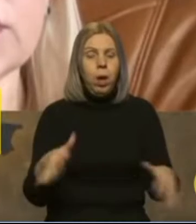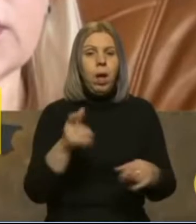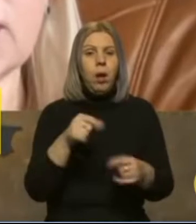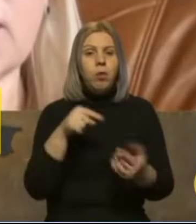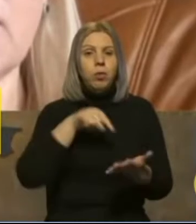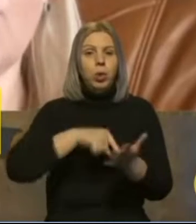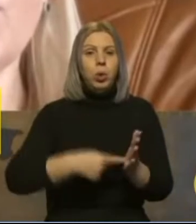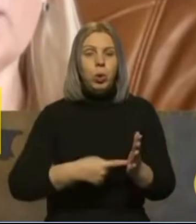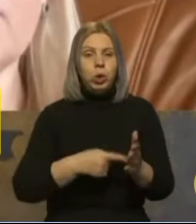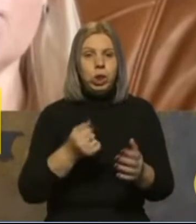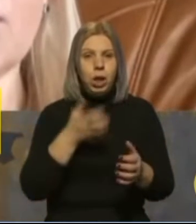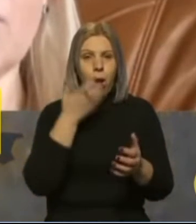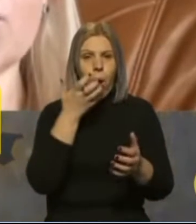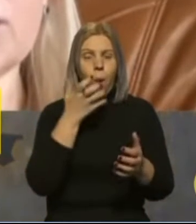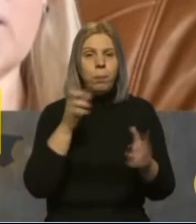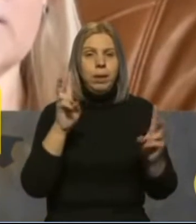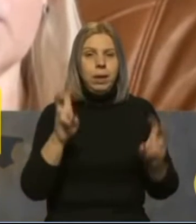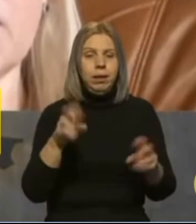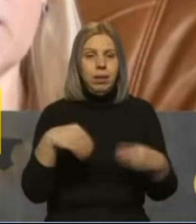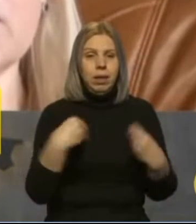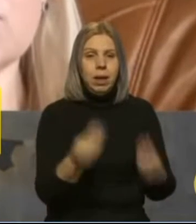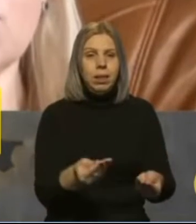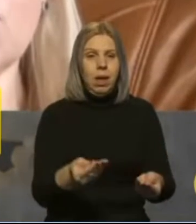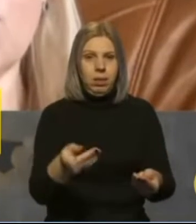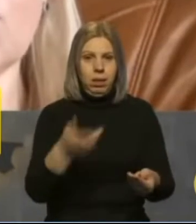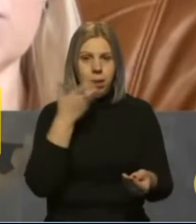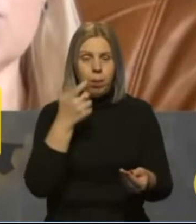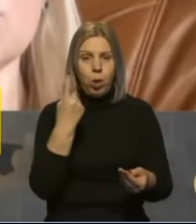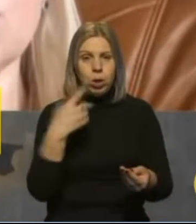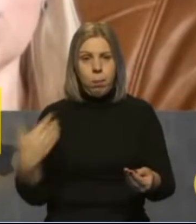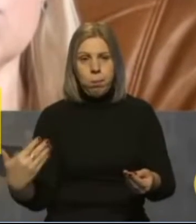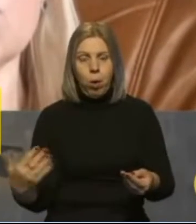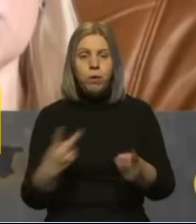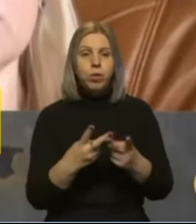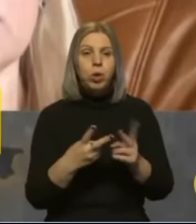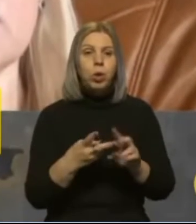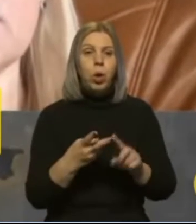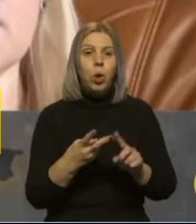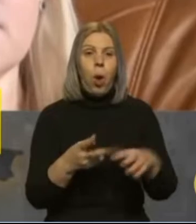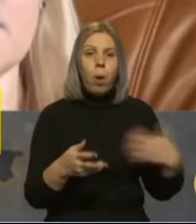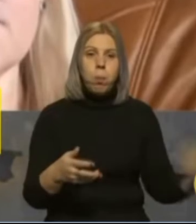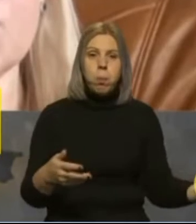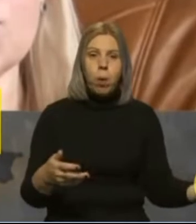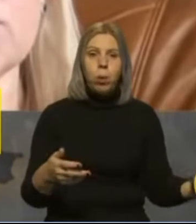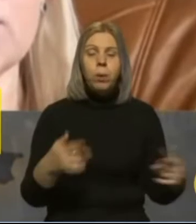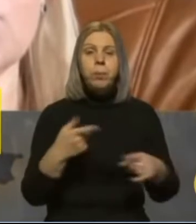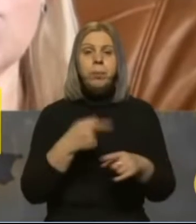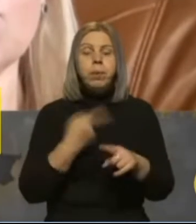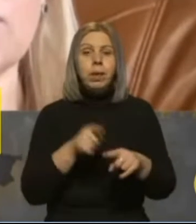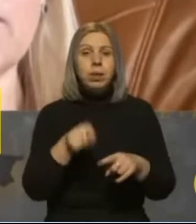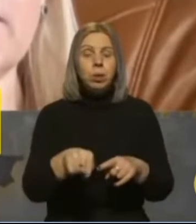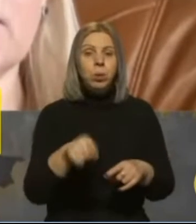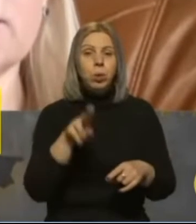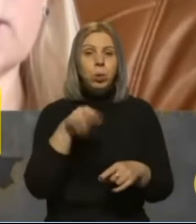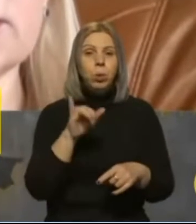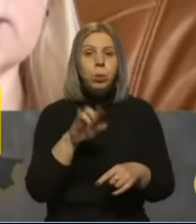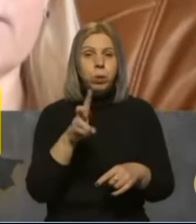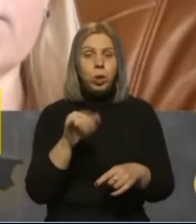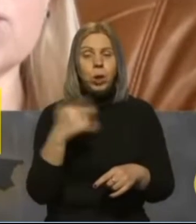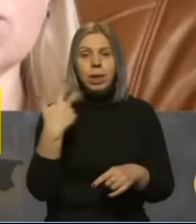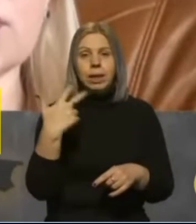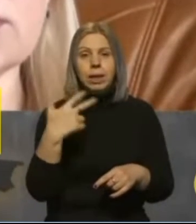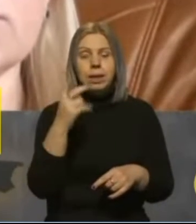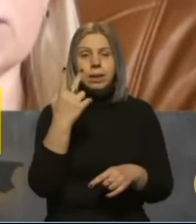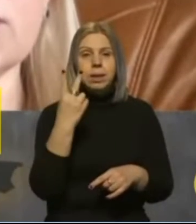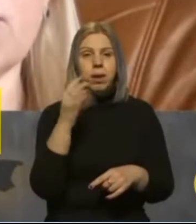пункти обігріву, подання тепла, з одного боку, з іншого боку, знову ж таки, то ж саме Дубне на